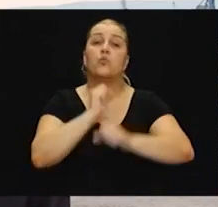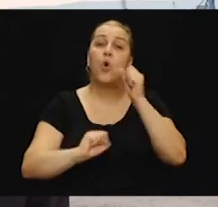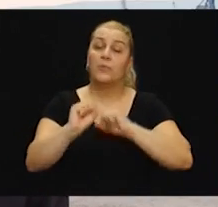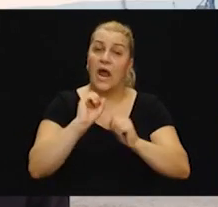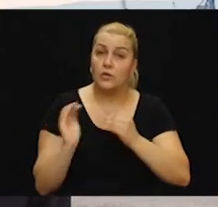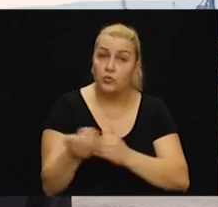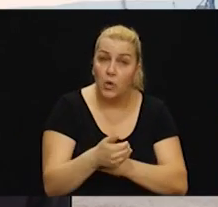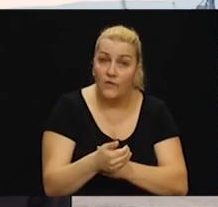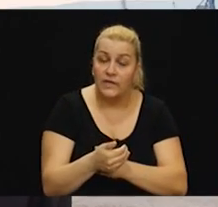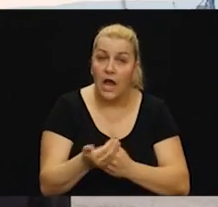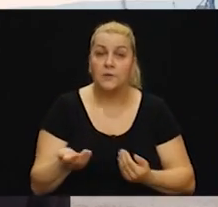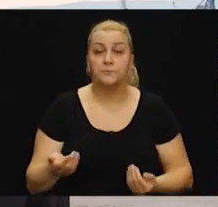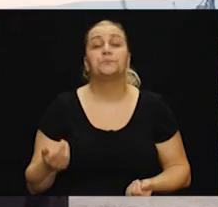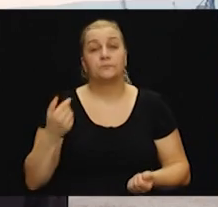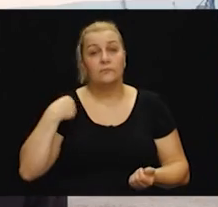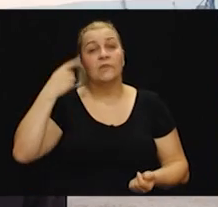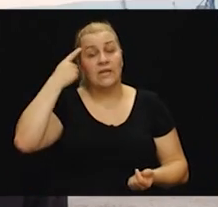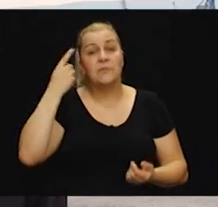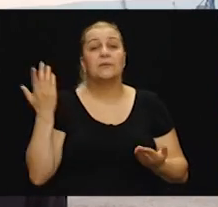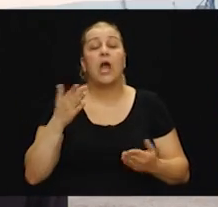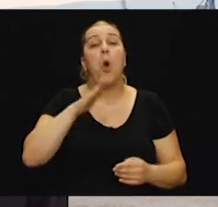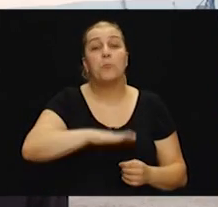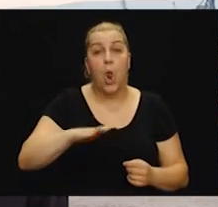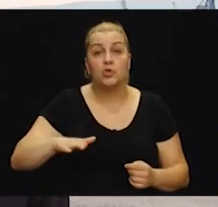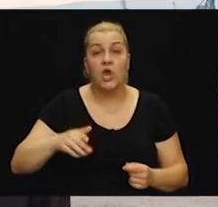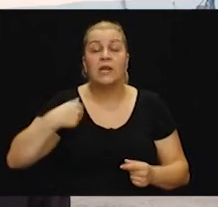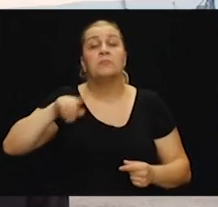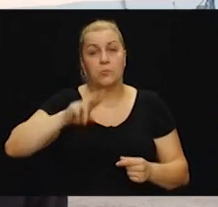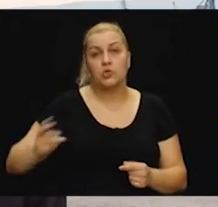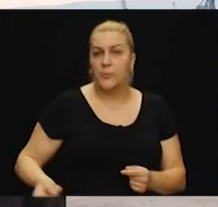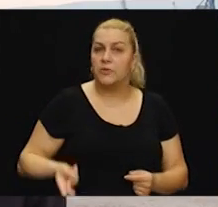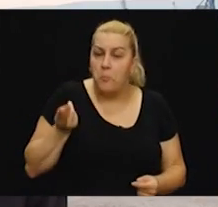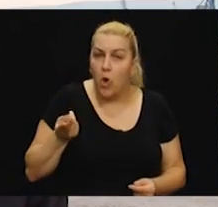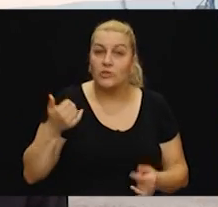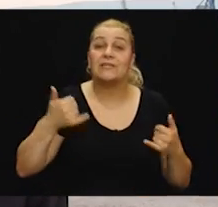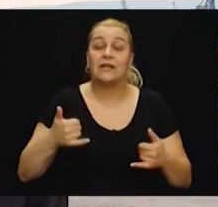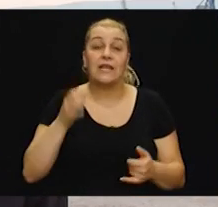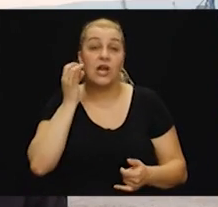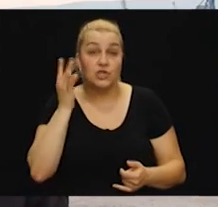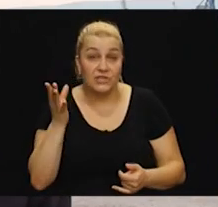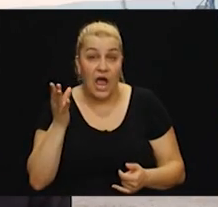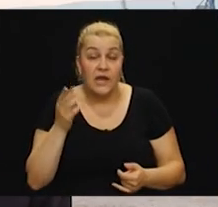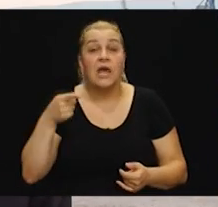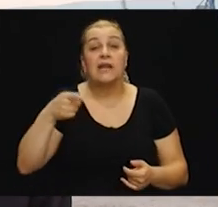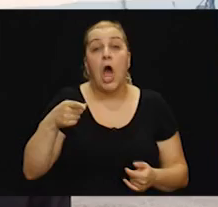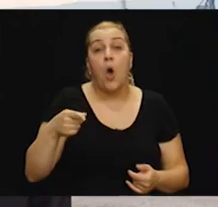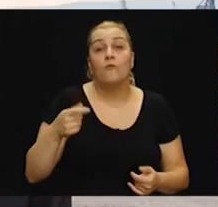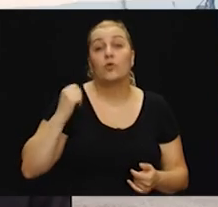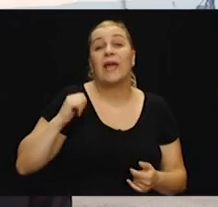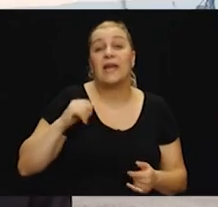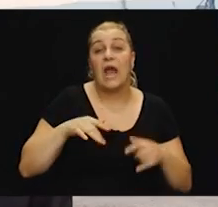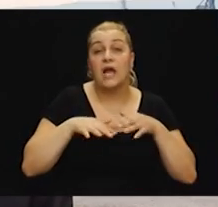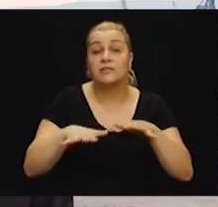Dubrovnika. Mislim da možemo kao Pločani biti uistinu ponosni na današnji dan, tu generaciju koja je